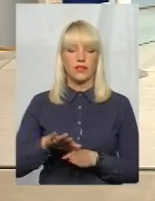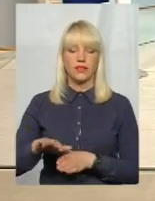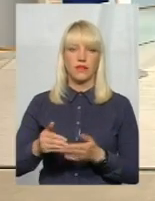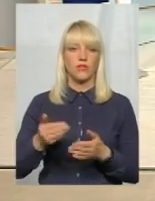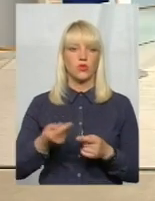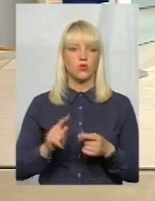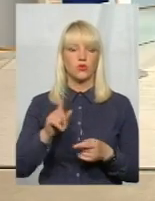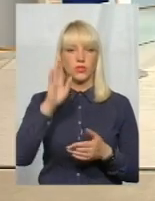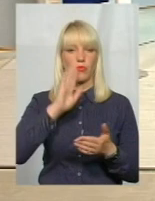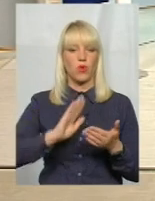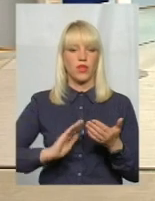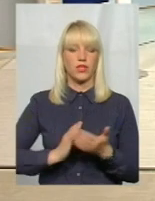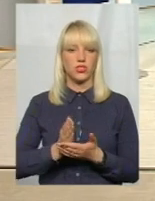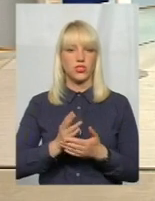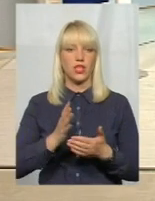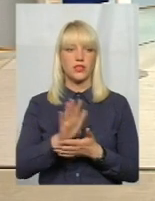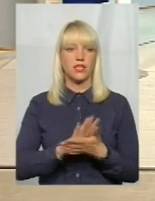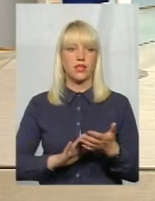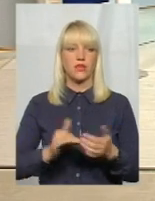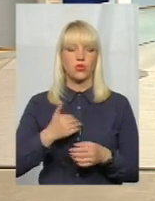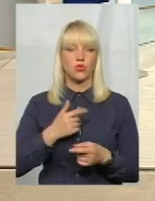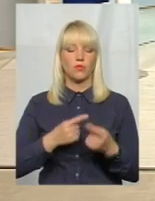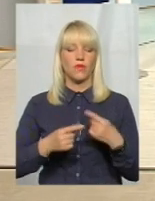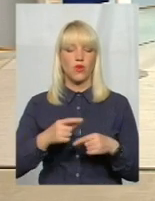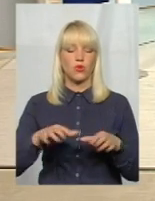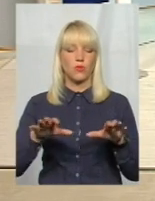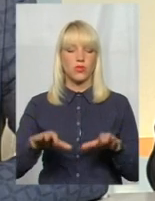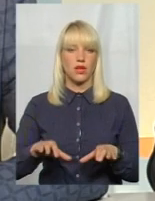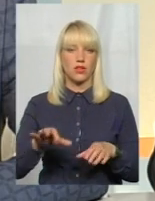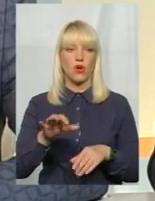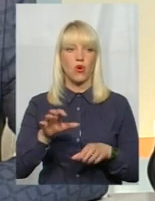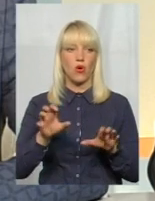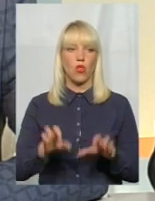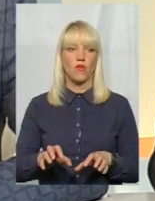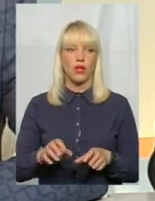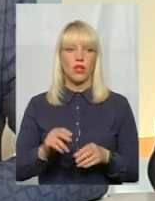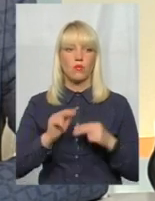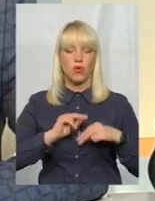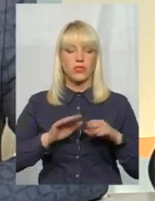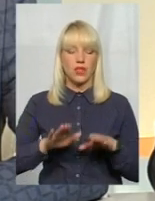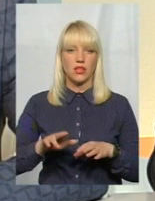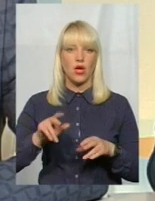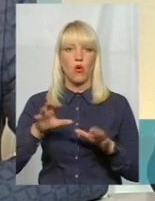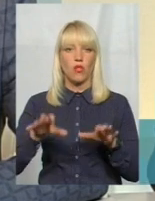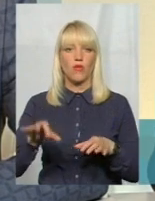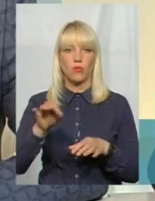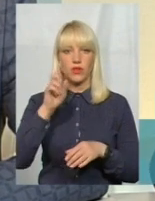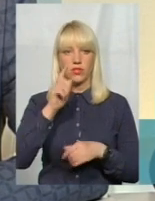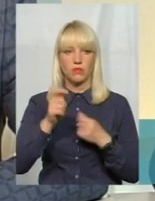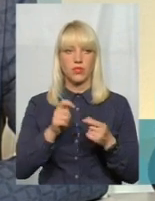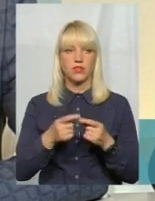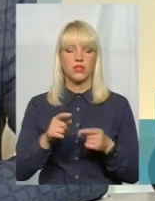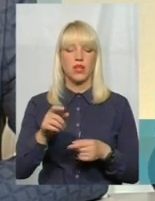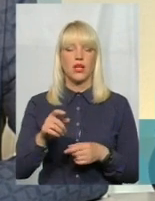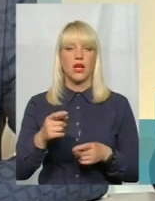заява, то я хочу вернутися до посади голови обласної адміністрації, хочу сказати, що обласна державна адміністрація – це велика структура, яка